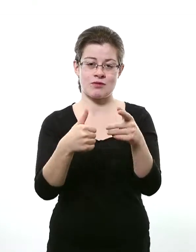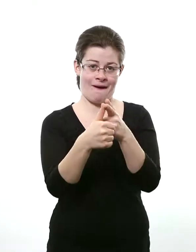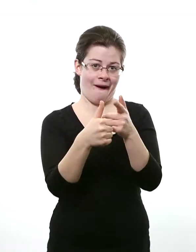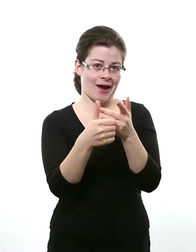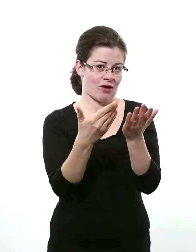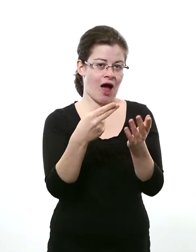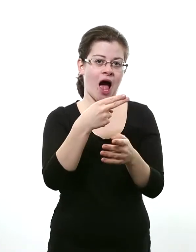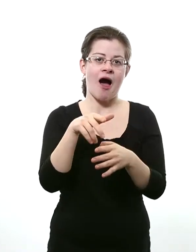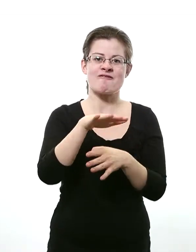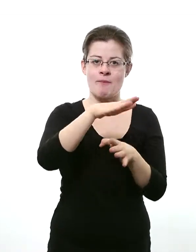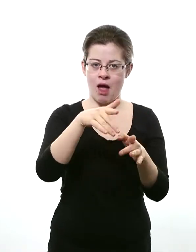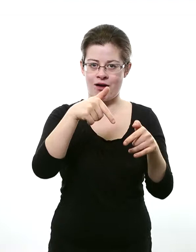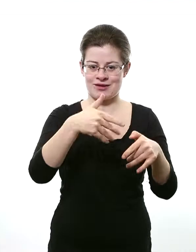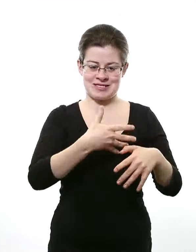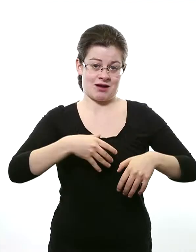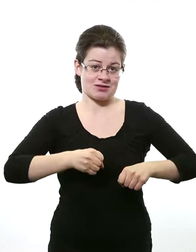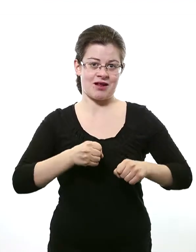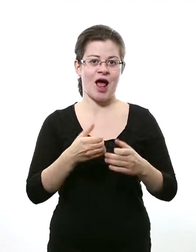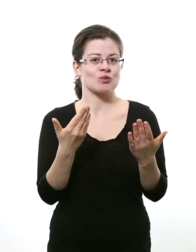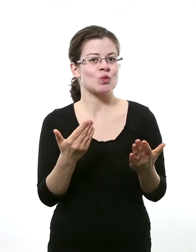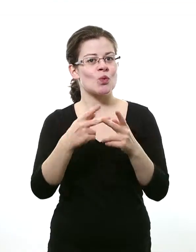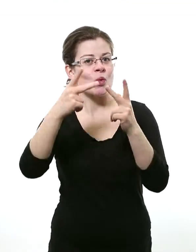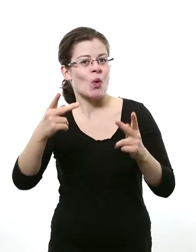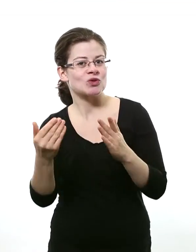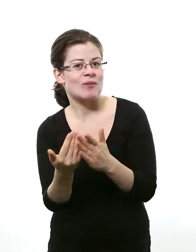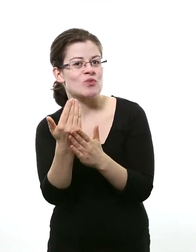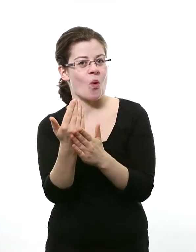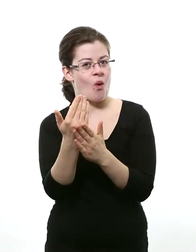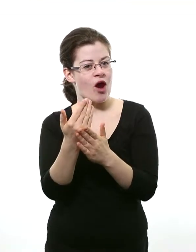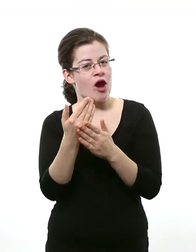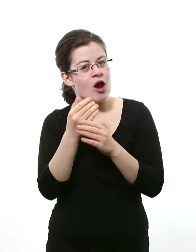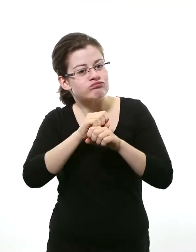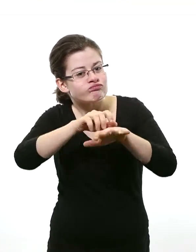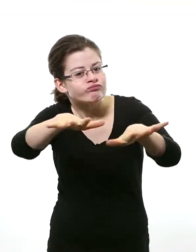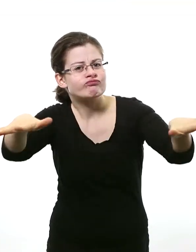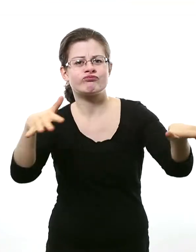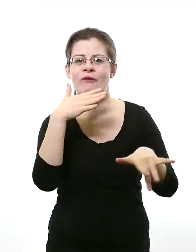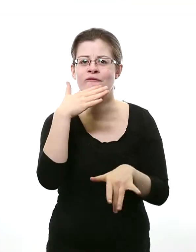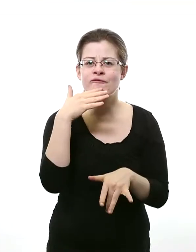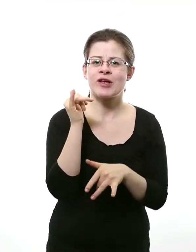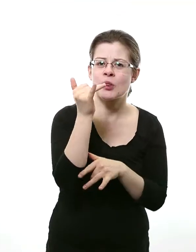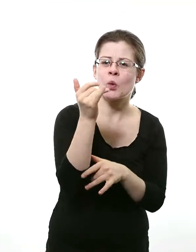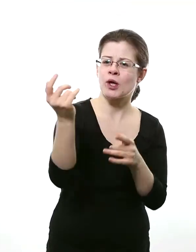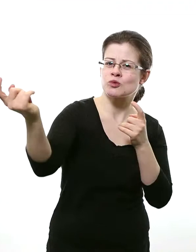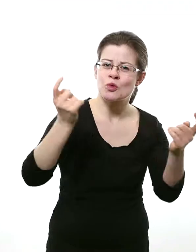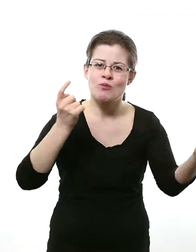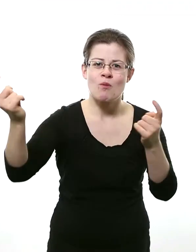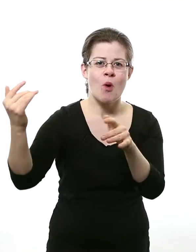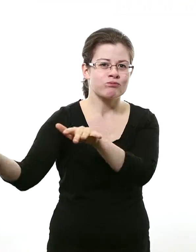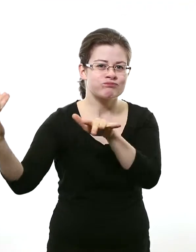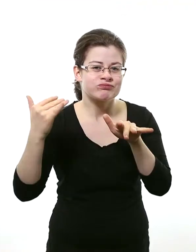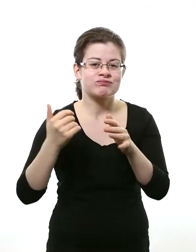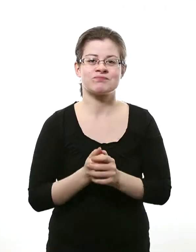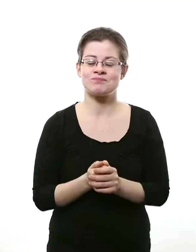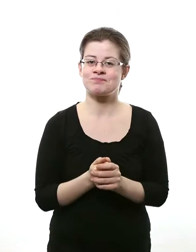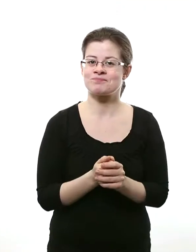Havelberg bei uns in Sachsen-Anhalt. Ein völlig neues Konzept, was viele, viele auch Touristen und Besucher auch anlocken wird. Und ich kann nur